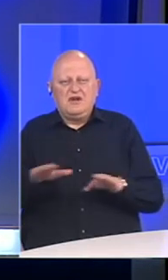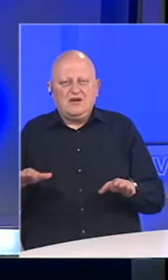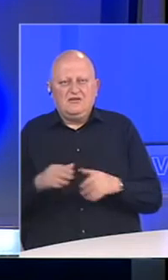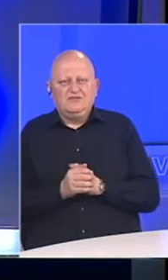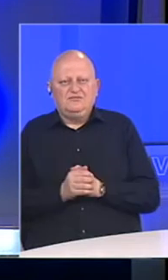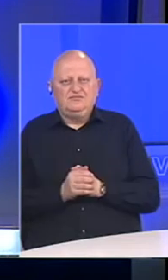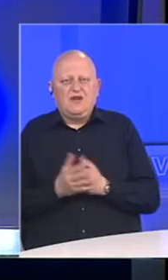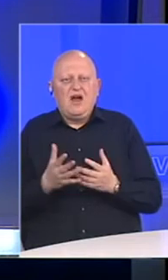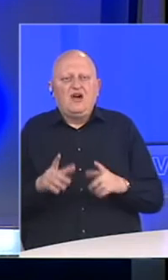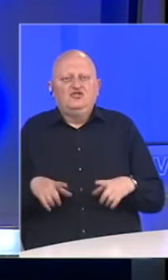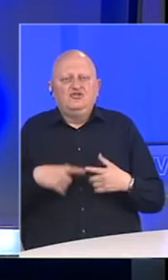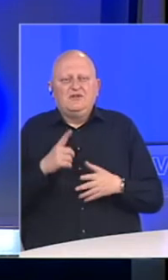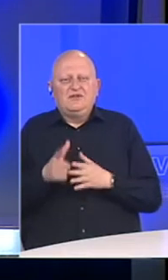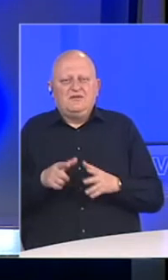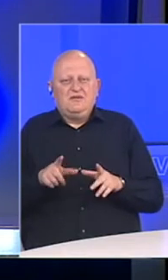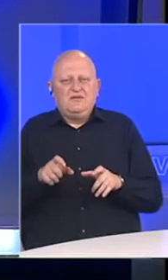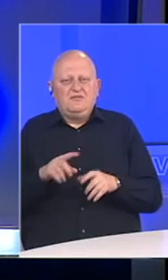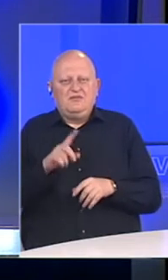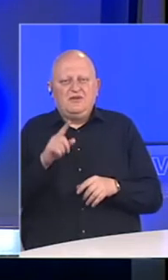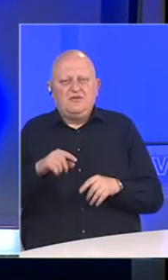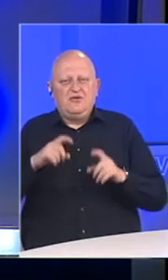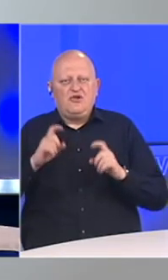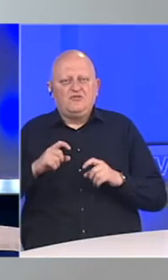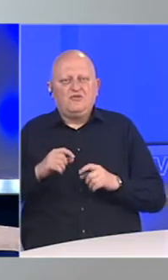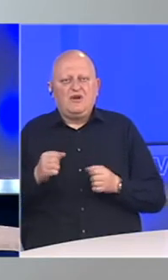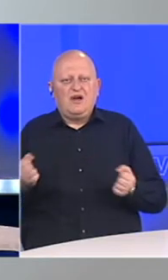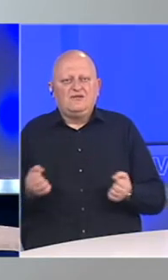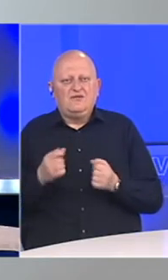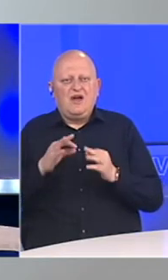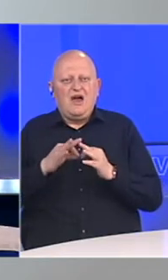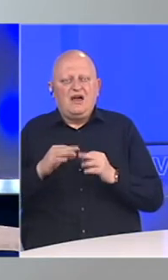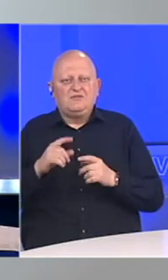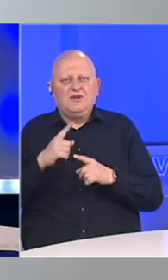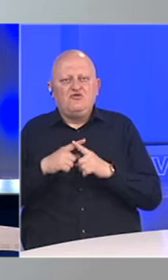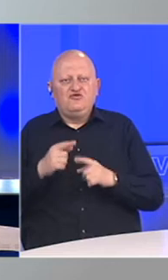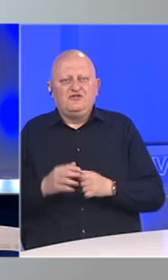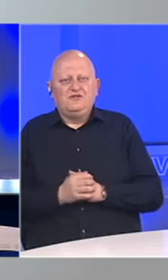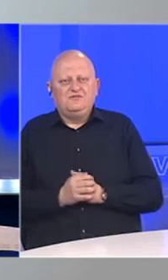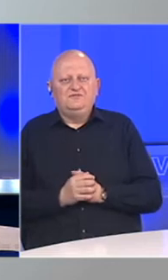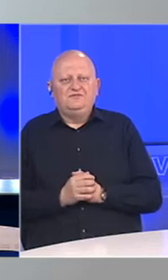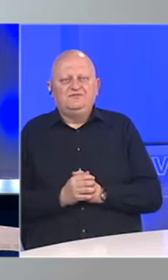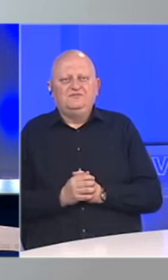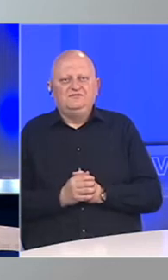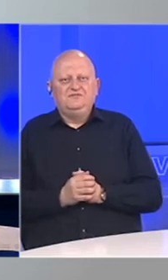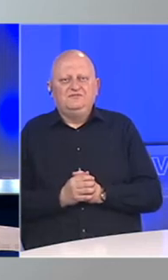nikakva. Kako žive u vrijeme korone, pitamo romskog aktivistu Asmira Husića.